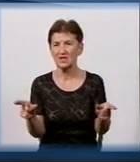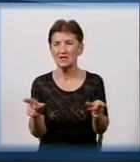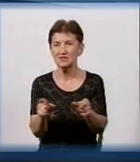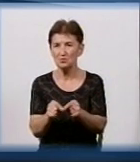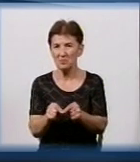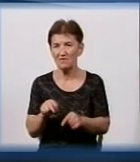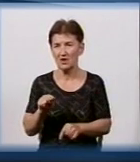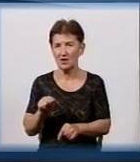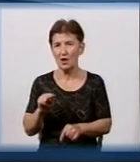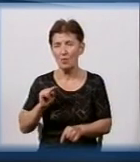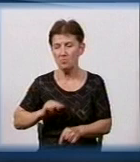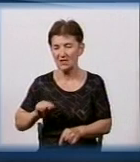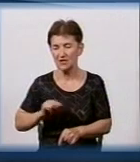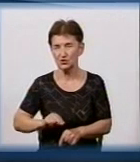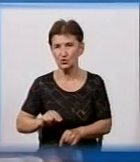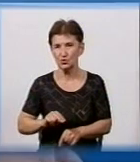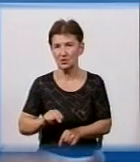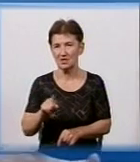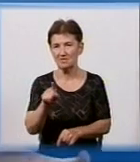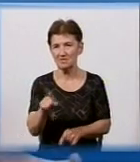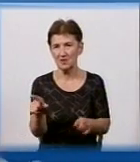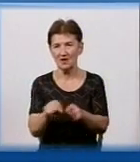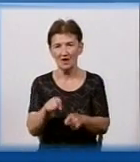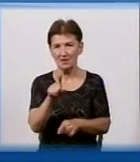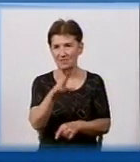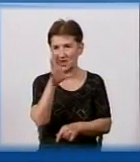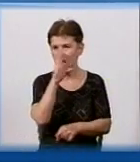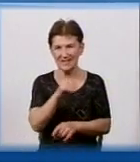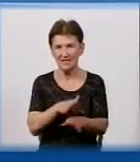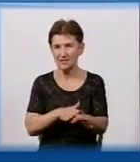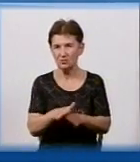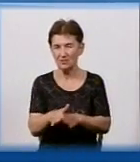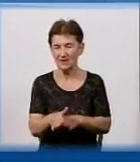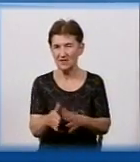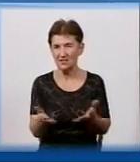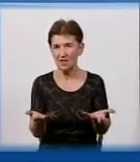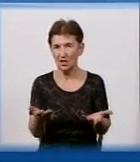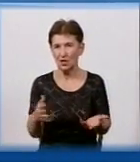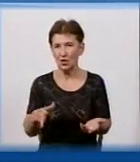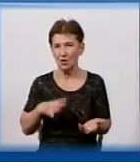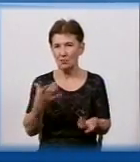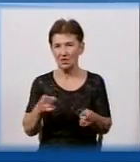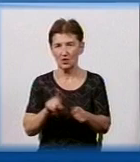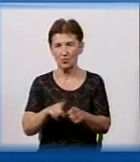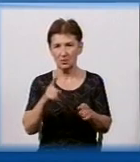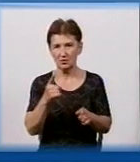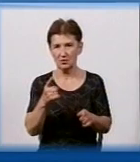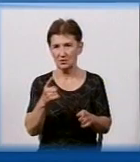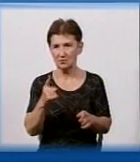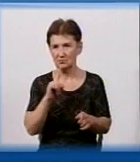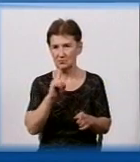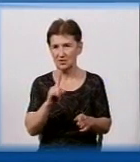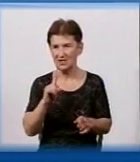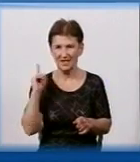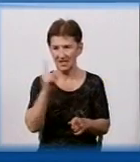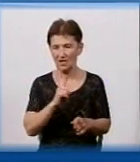як вважаєте? Тобто вони не справляються із своєю ролью? Був такий красномовний випадок, буквально рік тому,